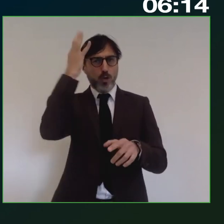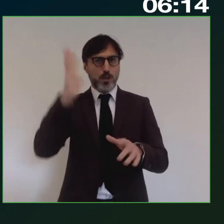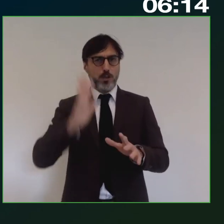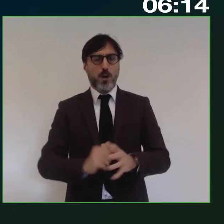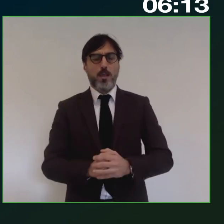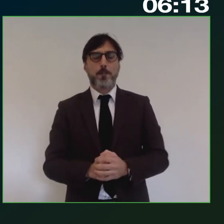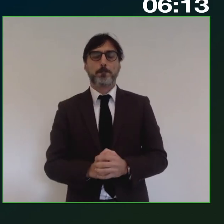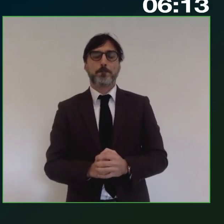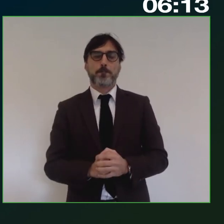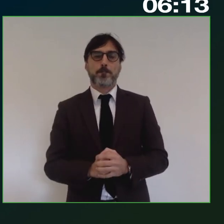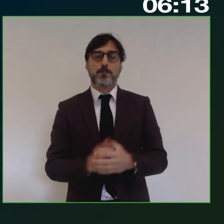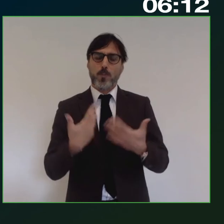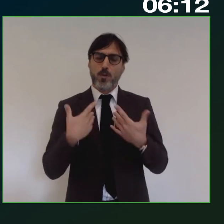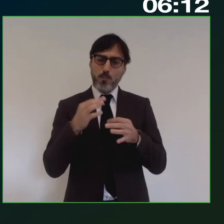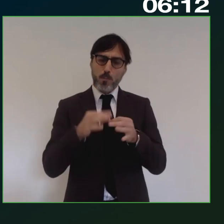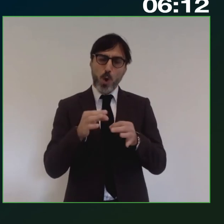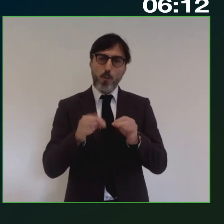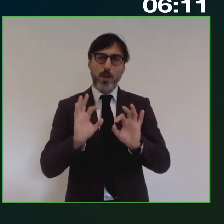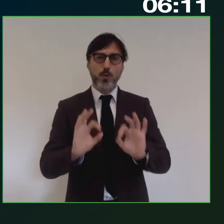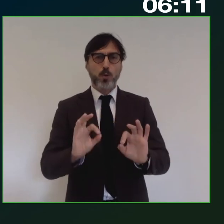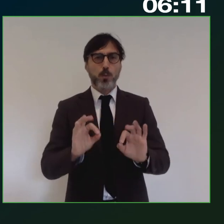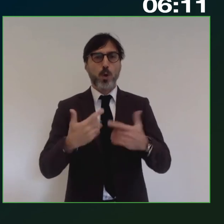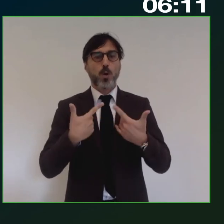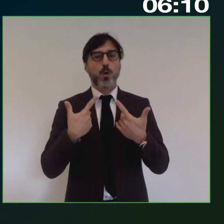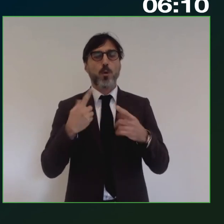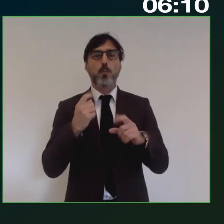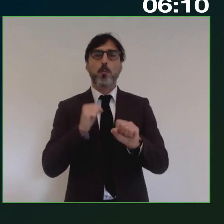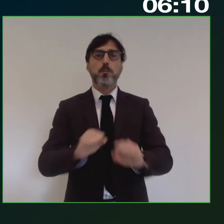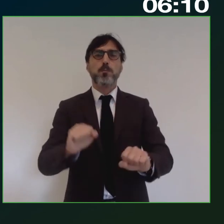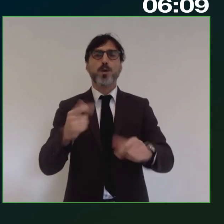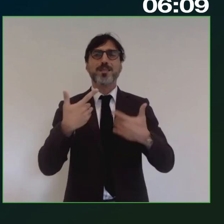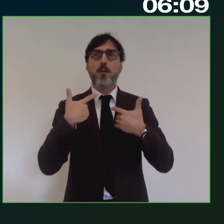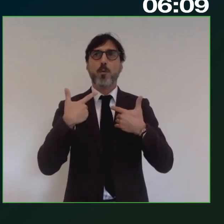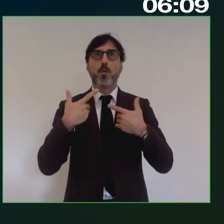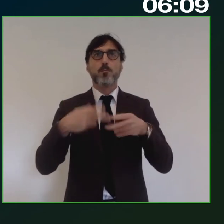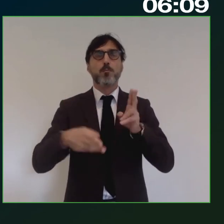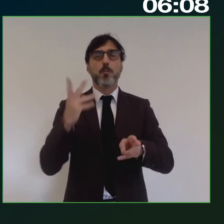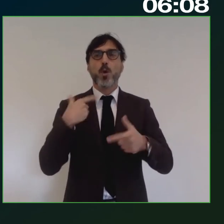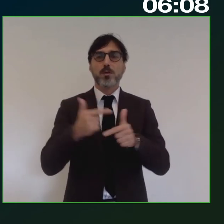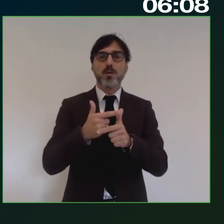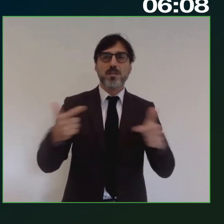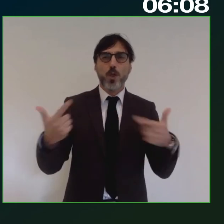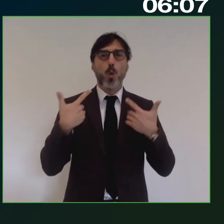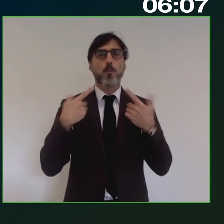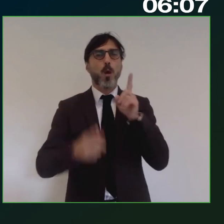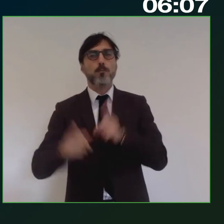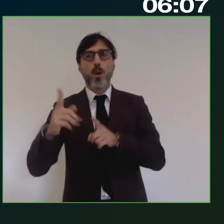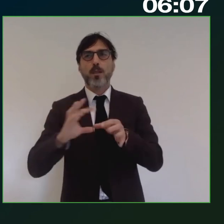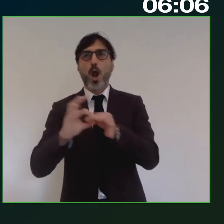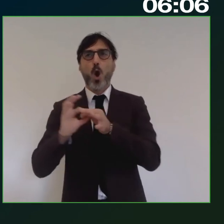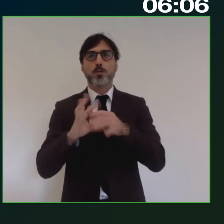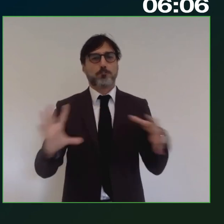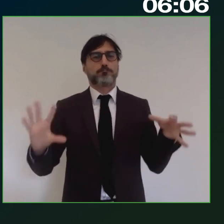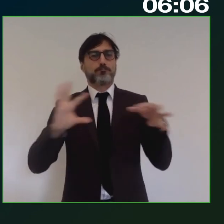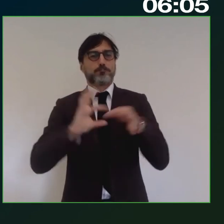Ma diceva anche che questo è il momento in cui noi possiamo ben coniugare più che nel passato lo sviluppo, le politiche di coesione. Quindi